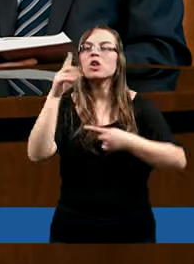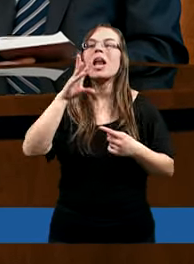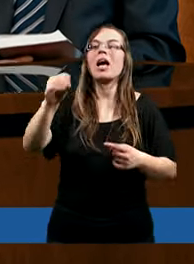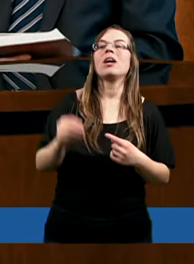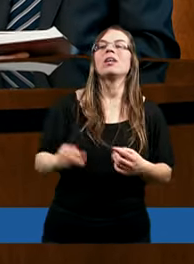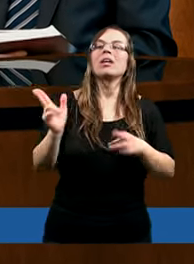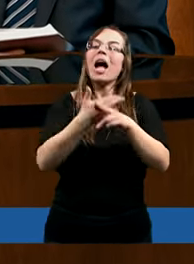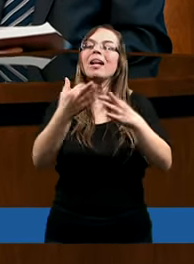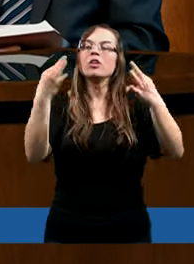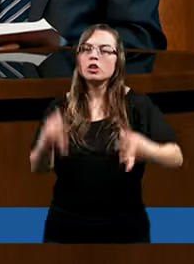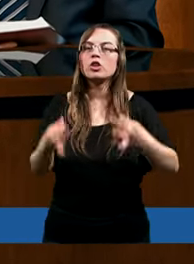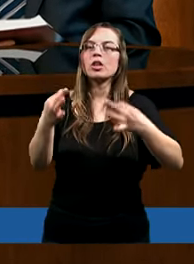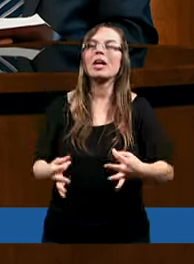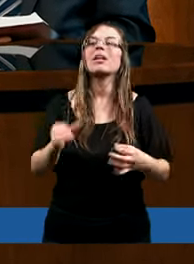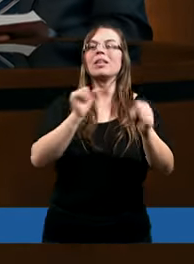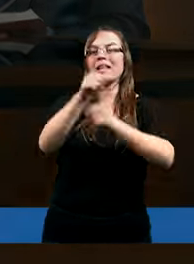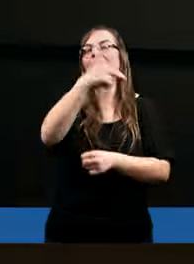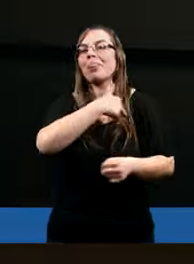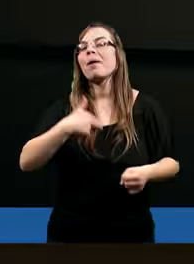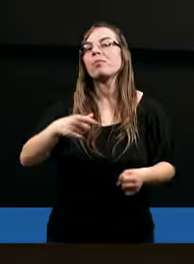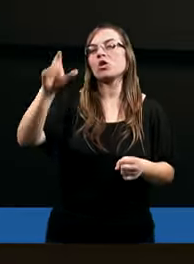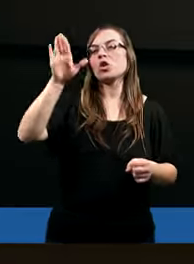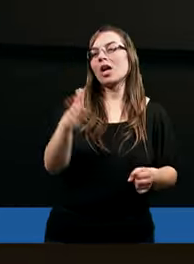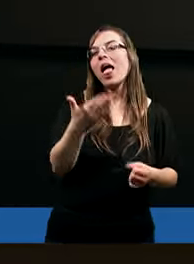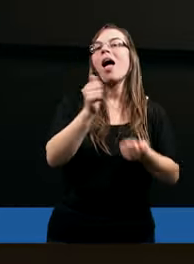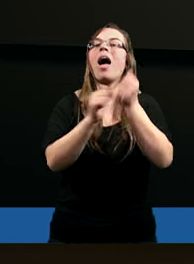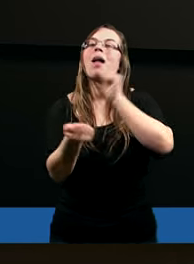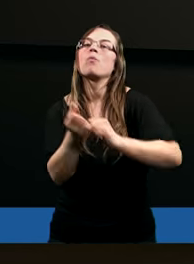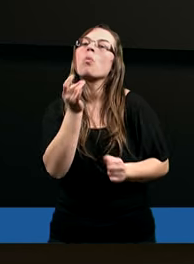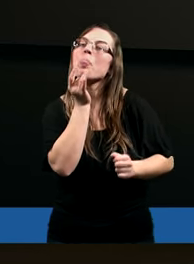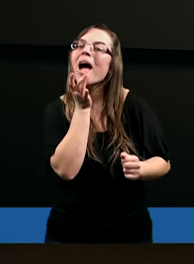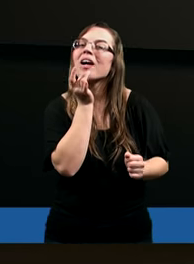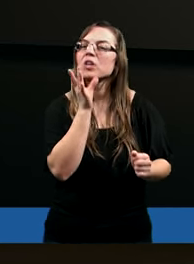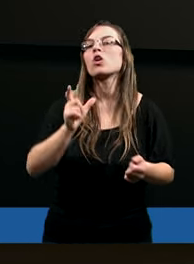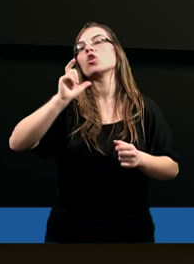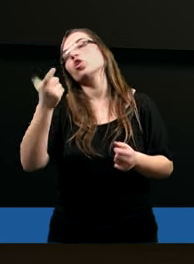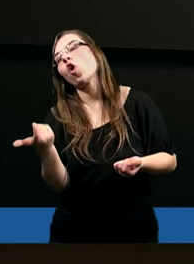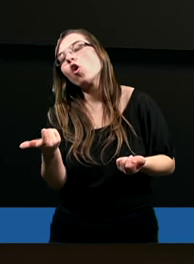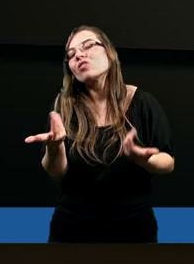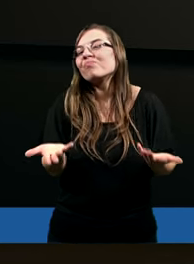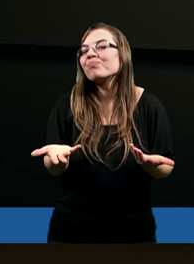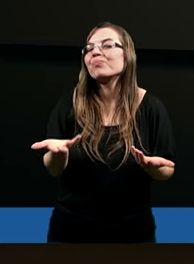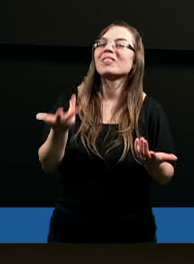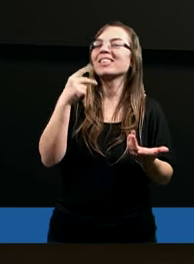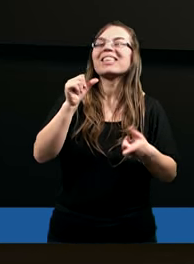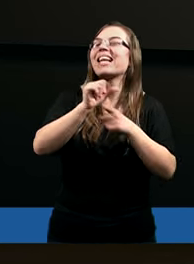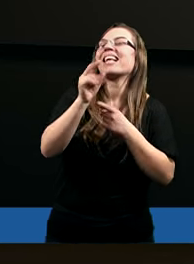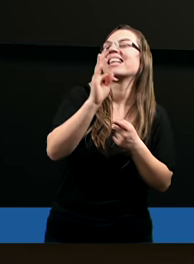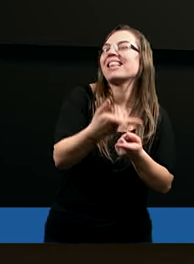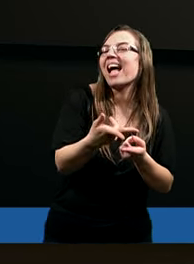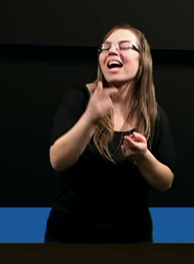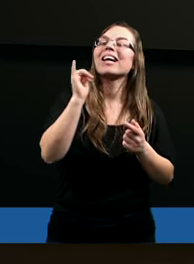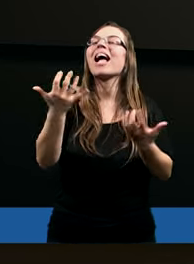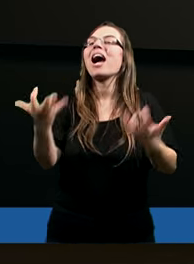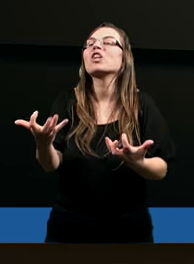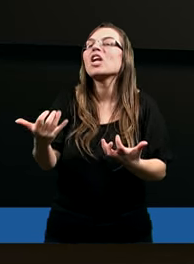dzisiaj jest nam źle albo narzekamy, że coś nie jest tak,